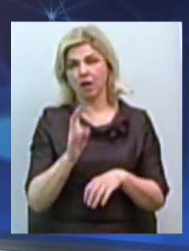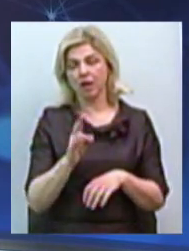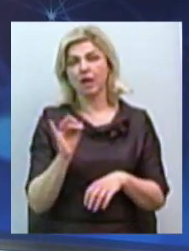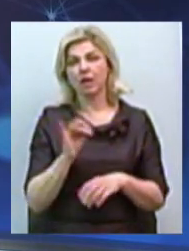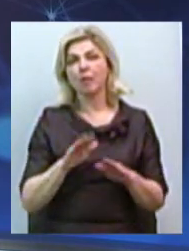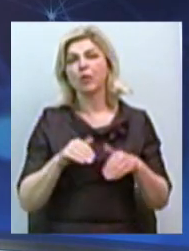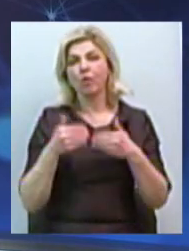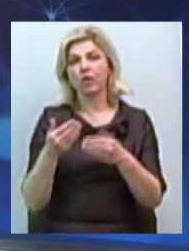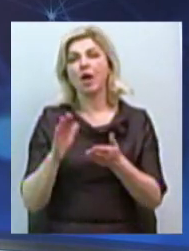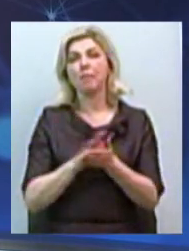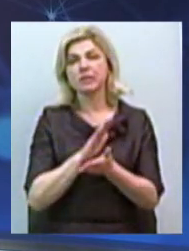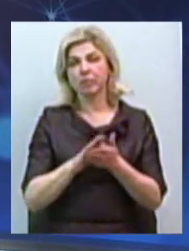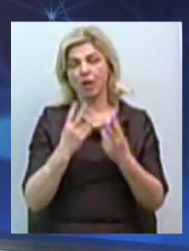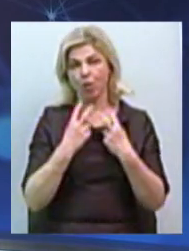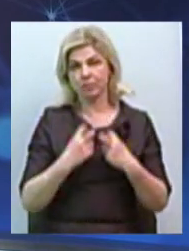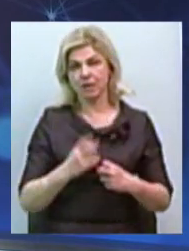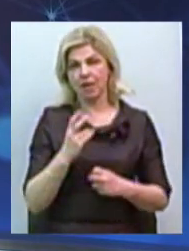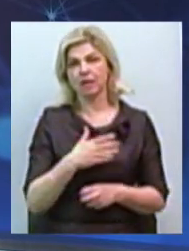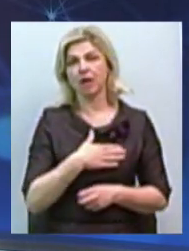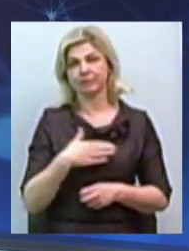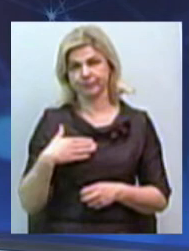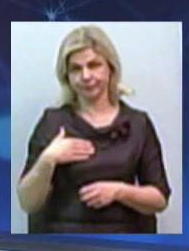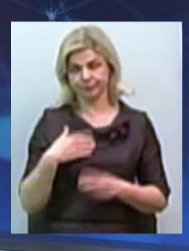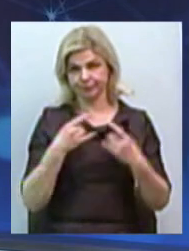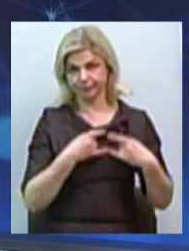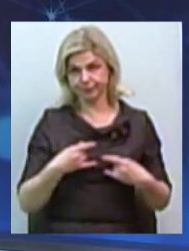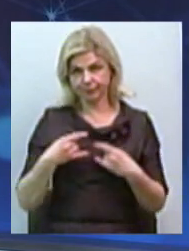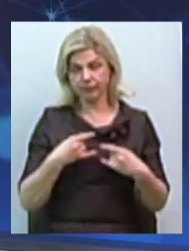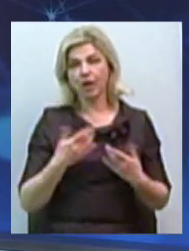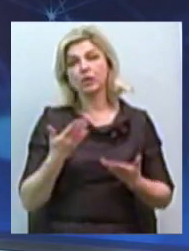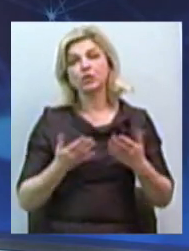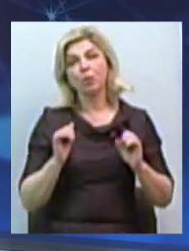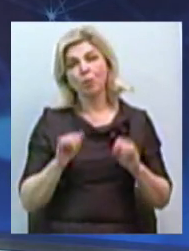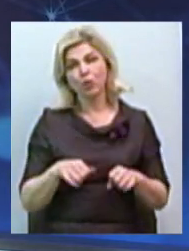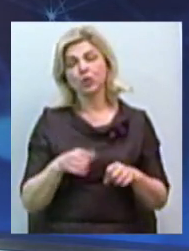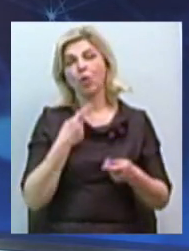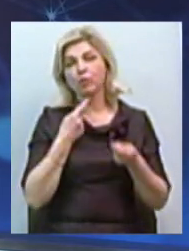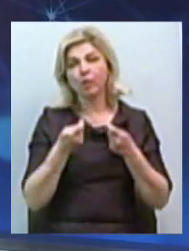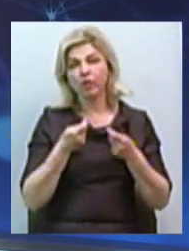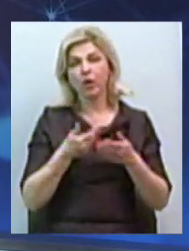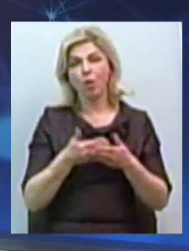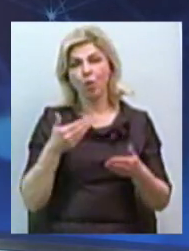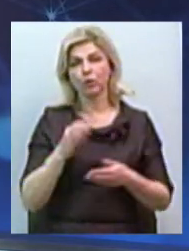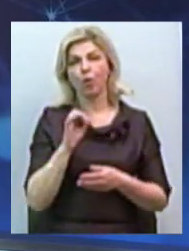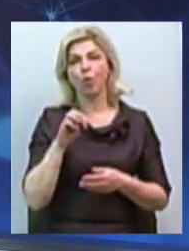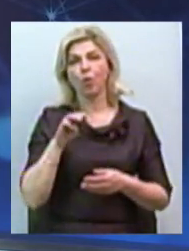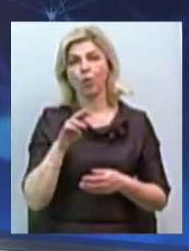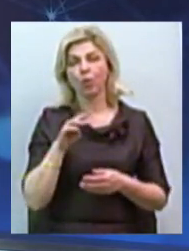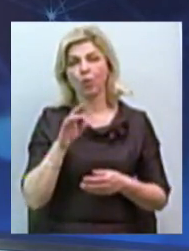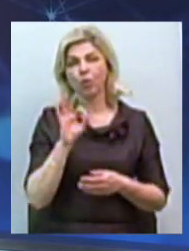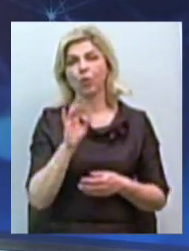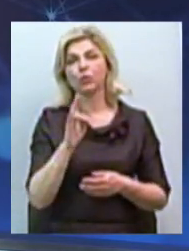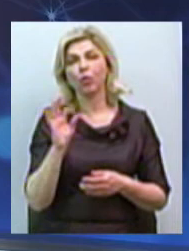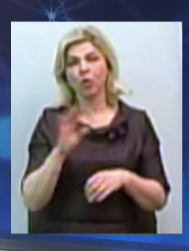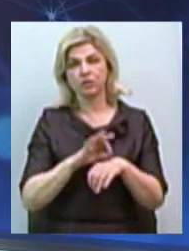безкоштовно обстежитись на мамографі. Про те, чи можна убезпечитись від онкозахворювань, скільки на Миколаївщині